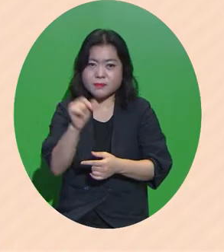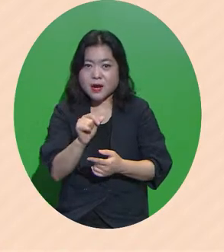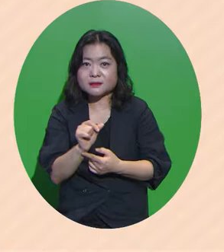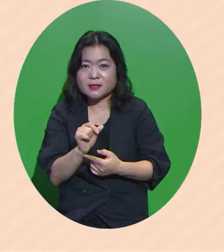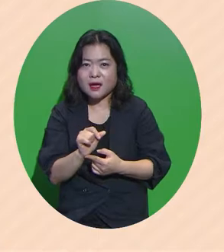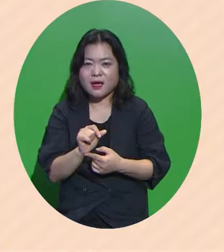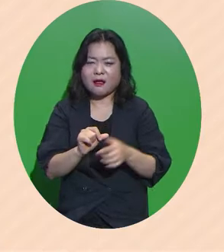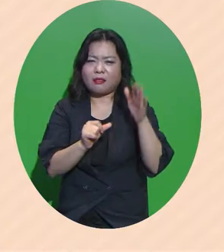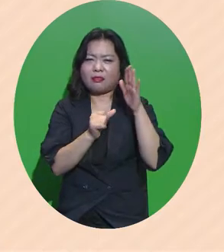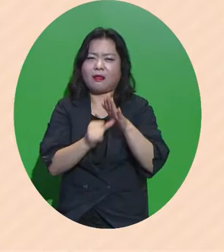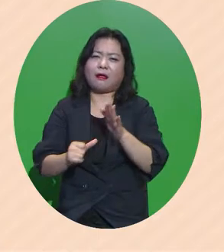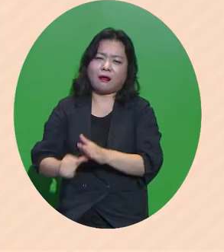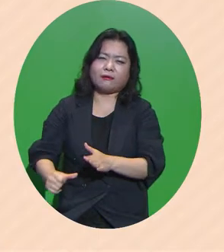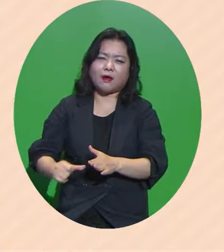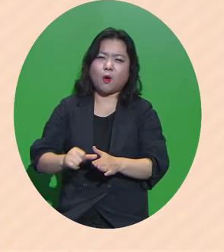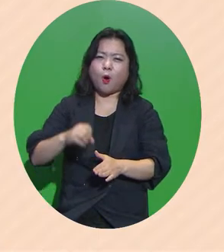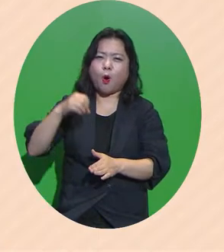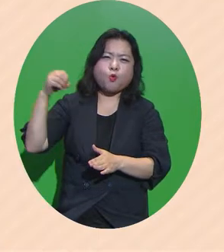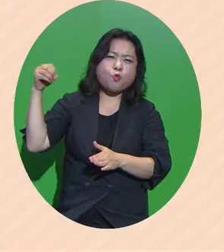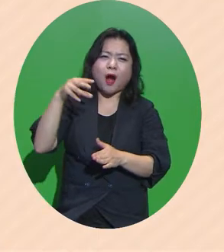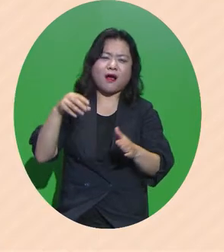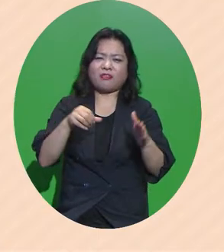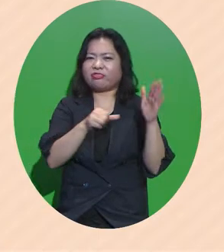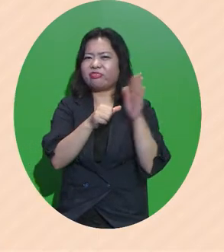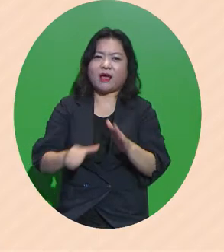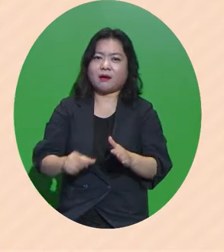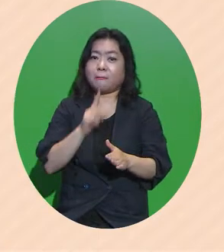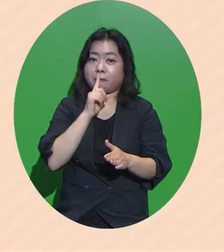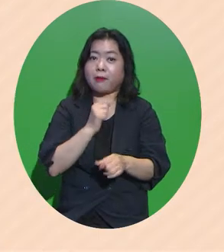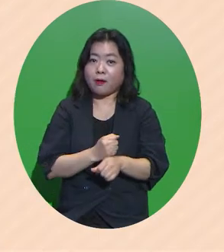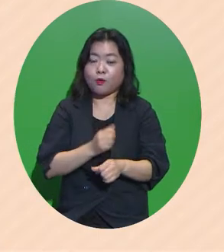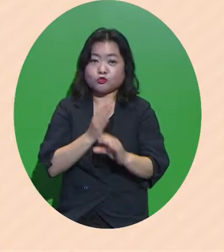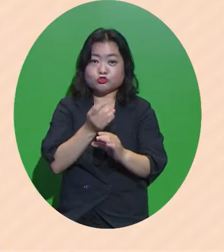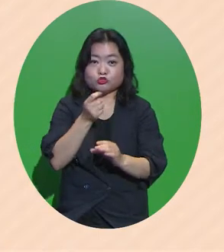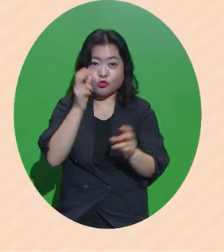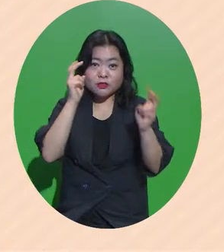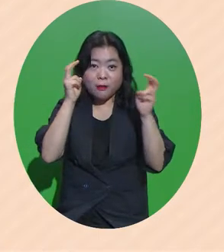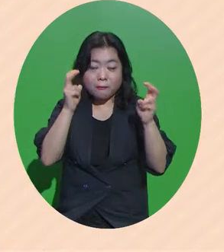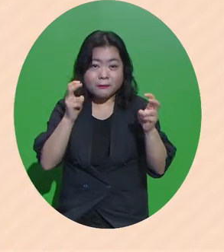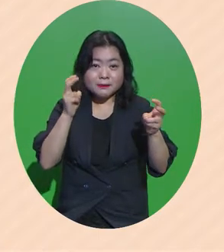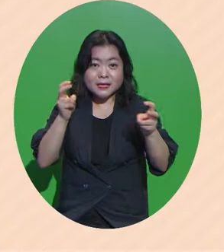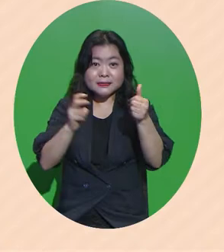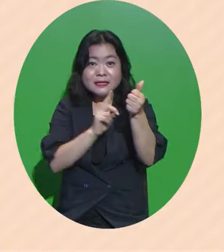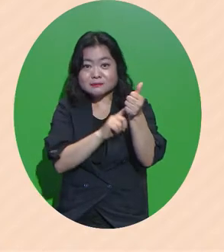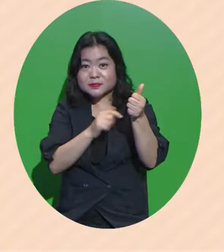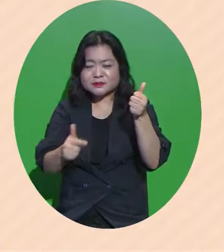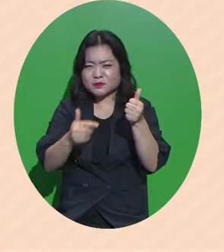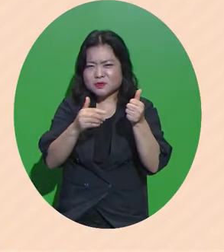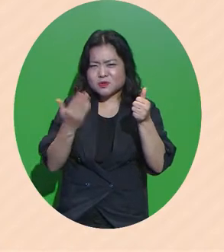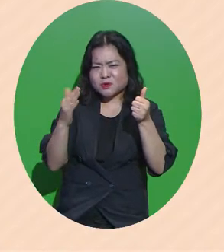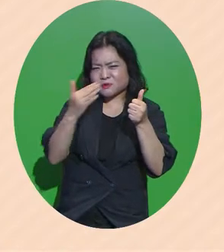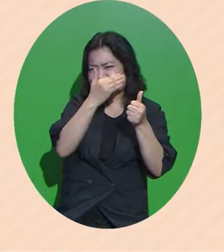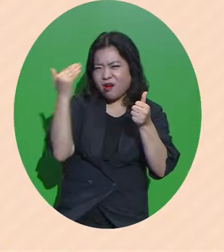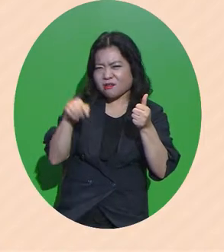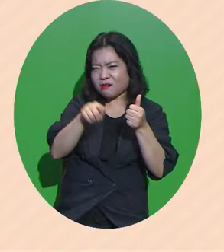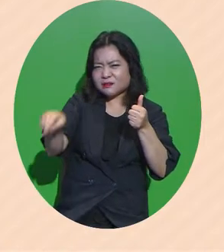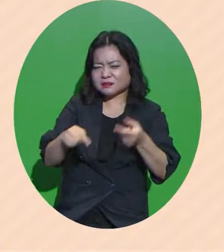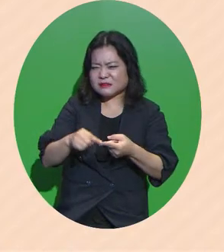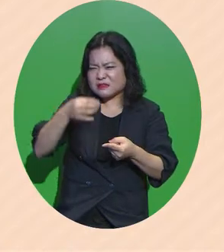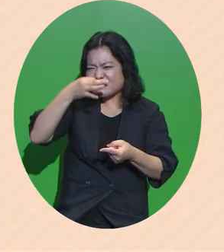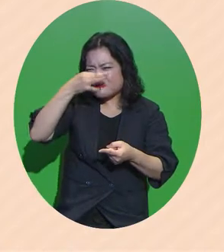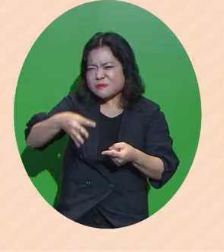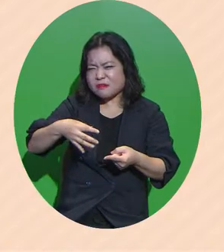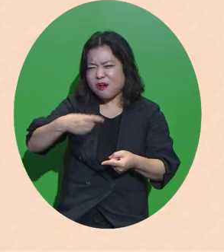탈락한다는 광탈을 이야기하고 중소기업 사장님들은 요즘 것들은 힘든 일을 하지